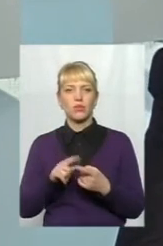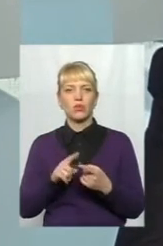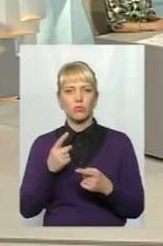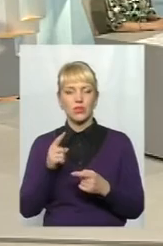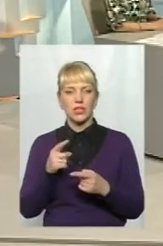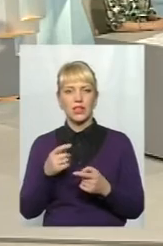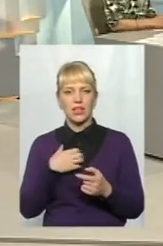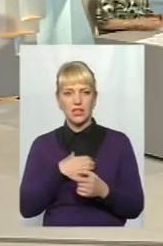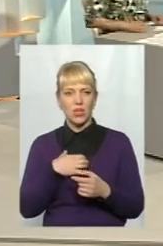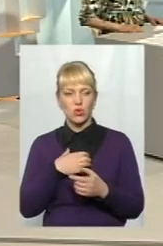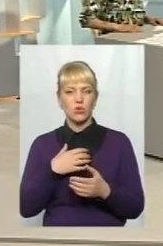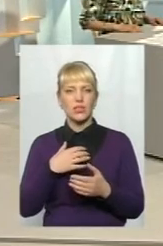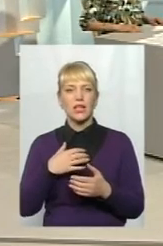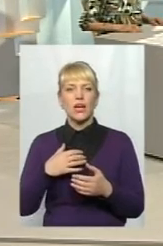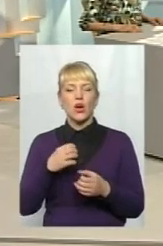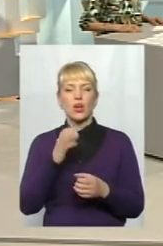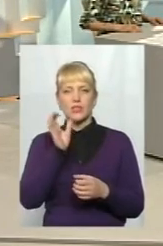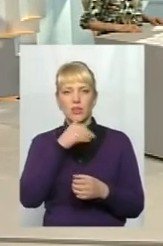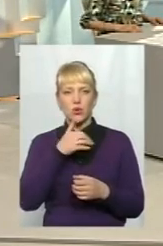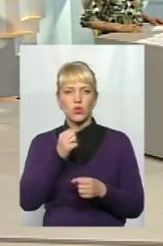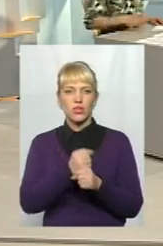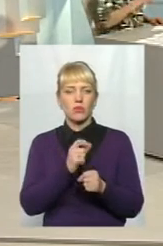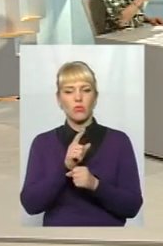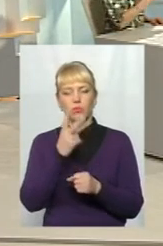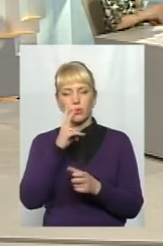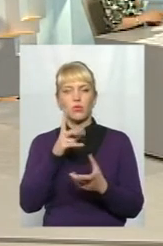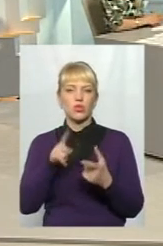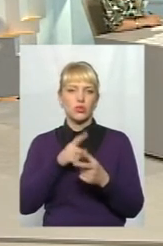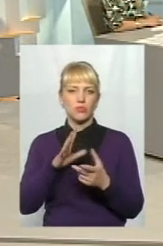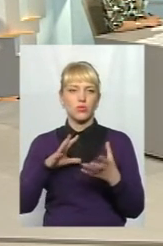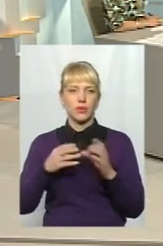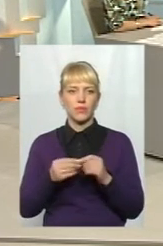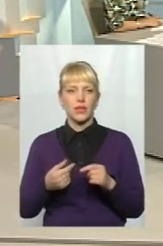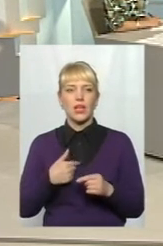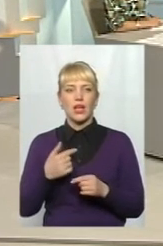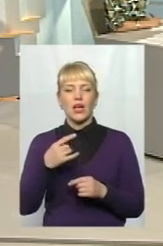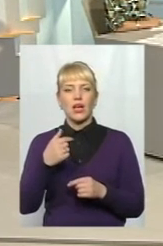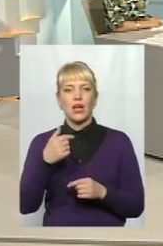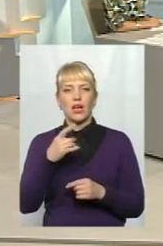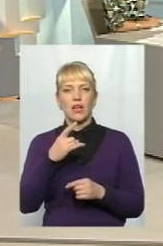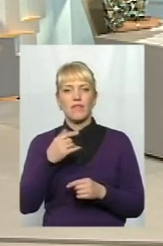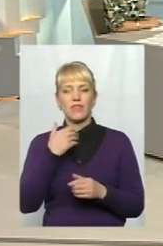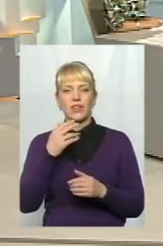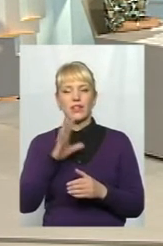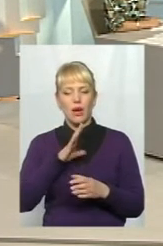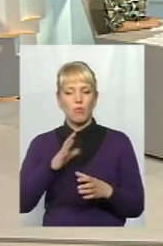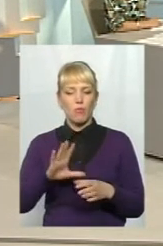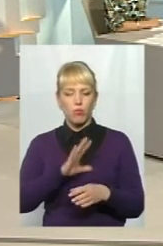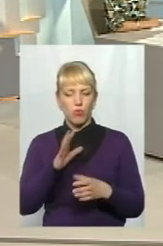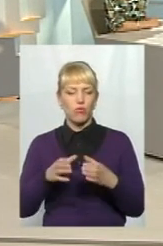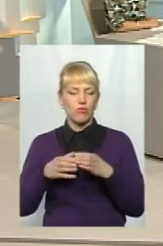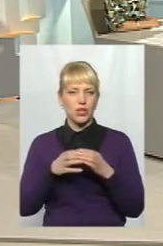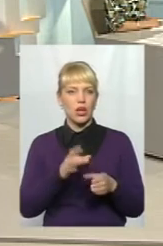скажімо, серйозна робота, подивимося, чи вона дасть свої плоди. А у Руставі, я був вже з делегацією, то Руставі сьогодні не проти